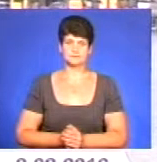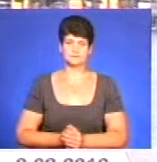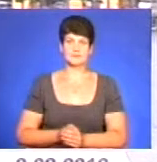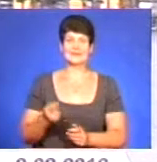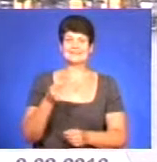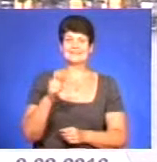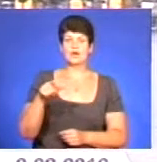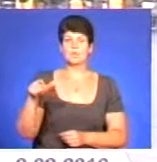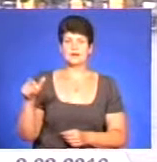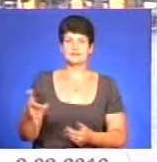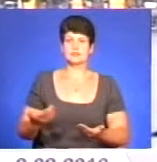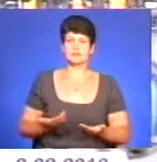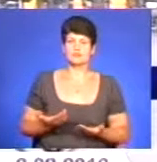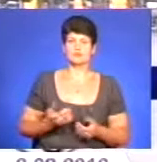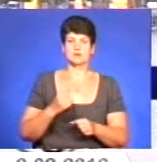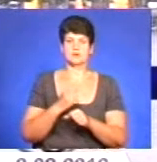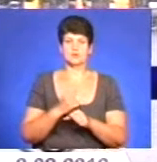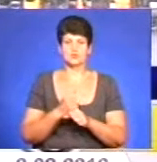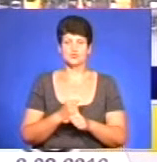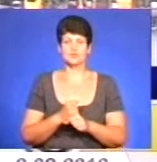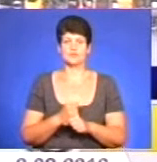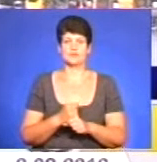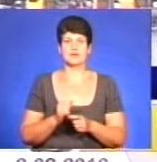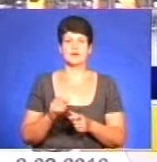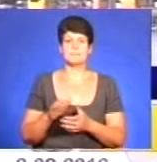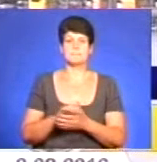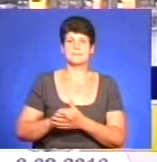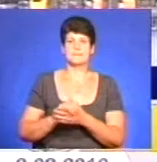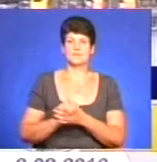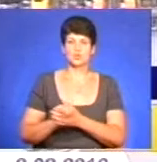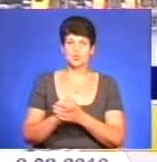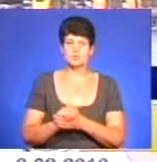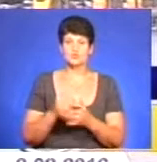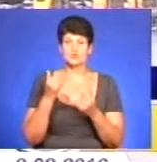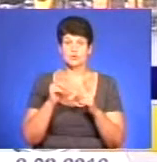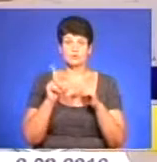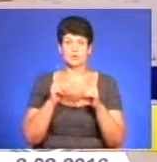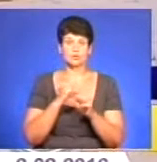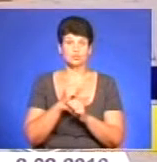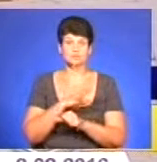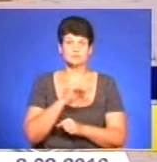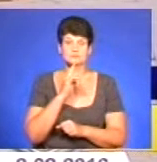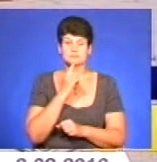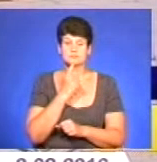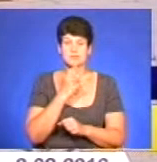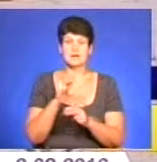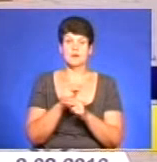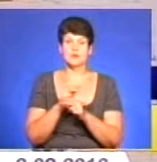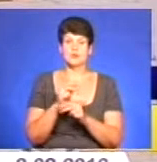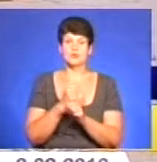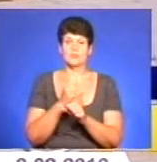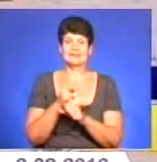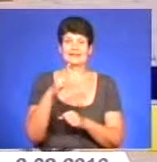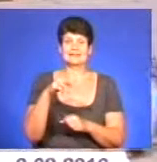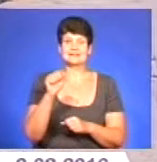Тернополянам, які мешкають або працюють в межах мікрорайону Дружба, дістатися на роботу сьогодні було непросто. Через ремонтні роботи на